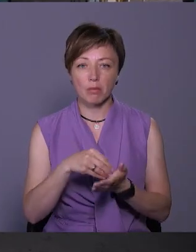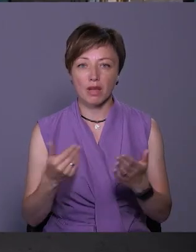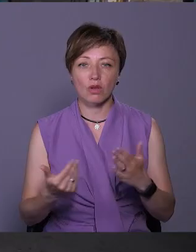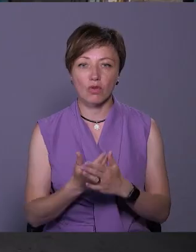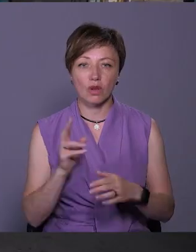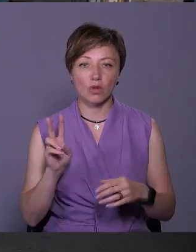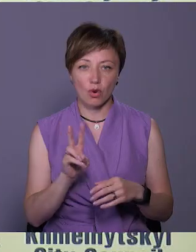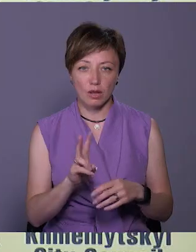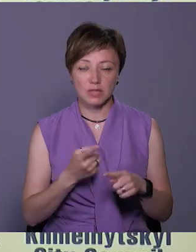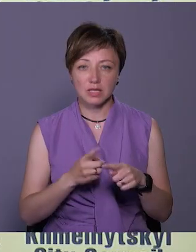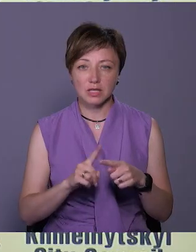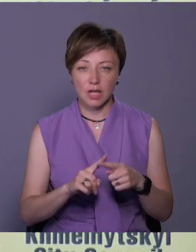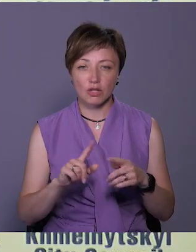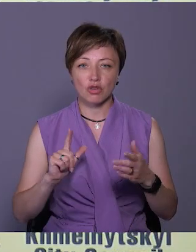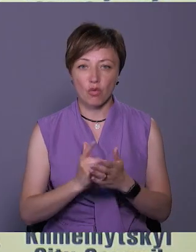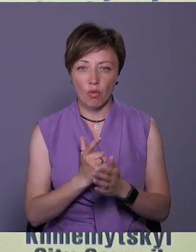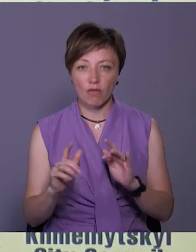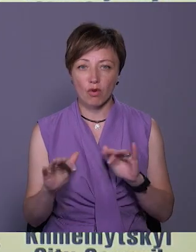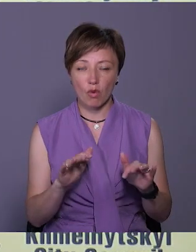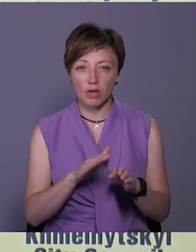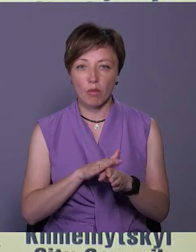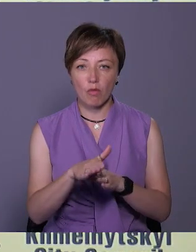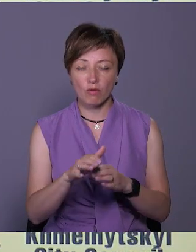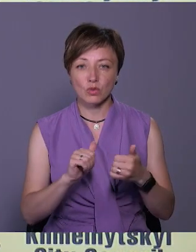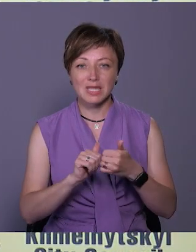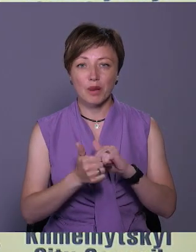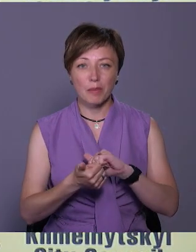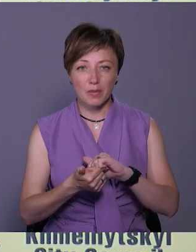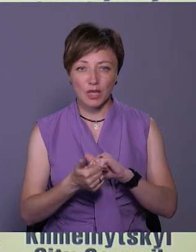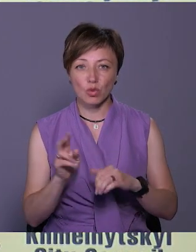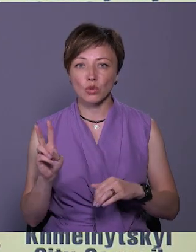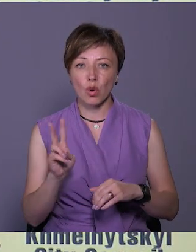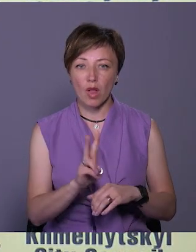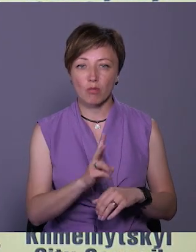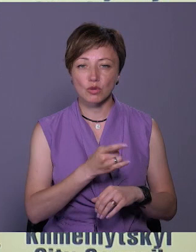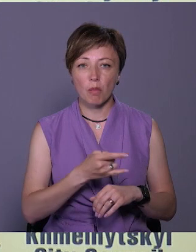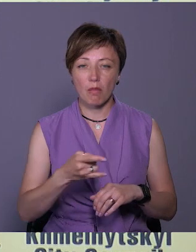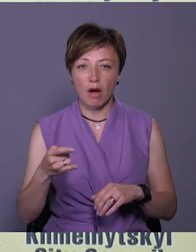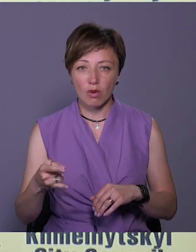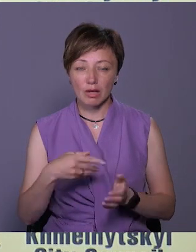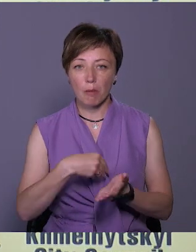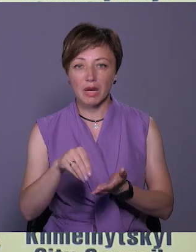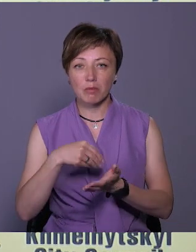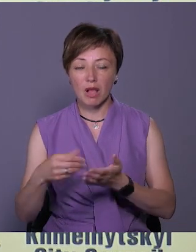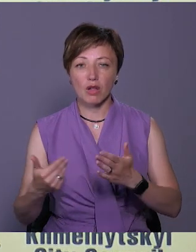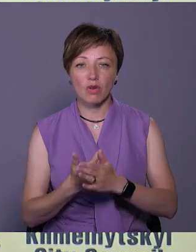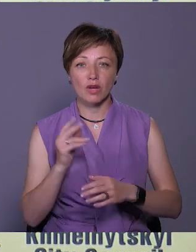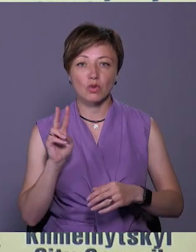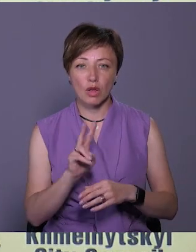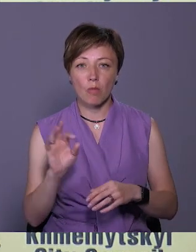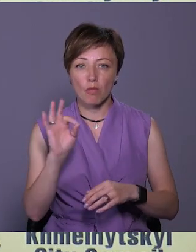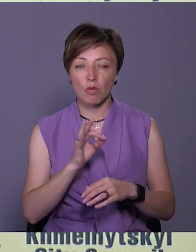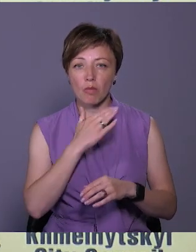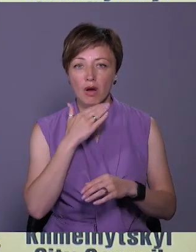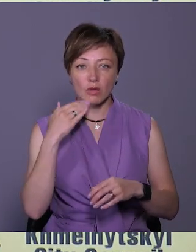тролейбусів. Це черговий крок на повну заміну тролейбусного парку і на придбання тих нових тролейбусів, про які ми вже